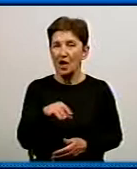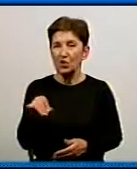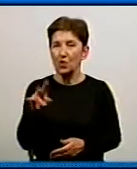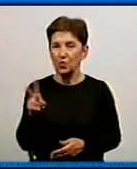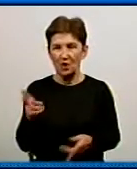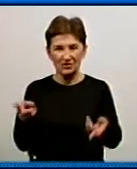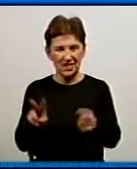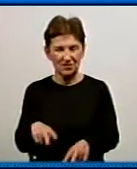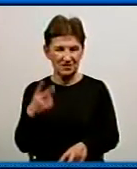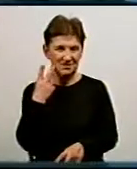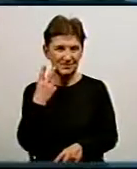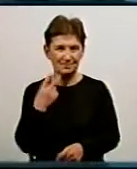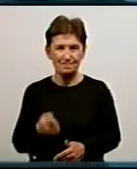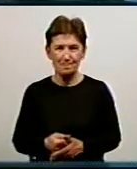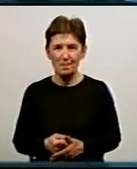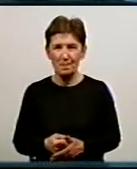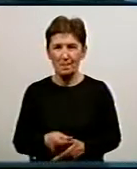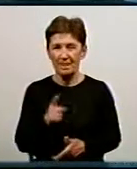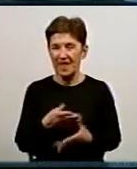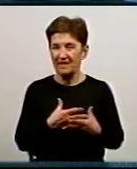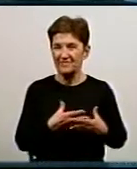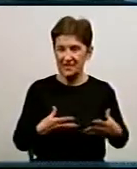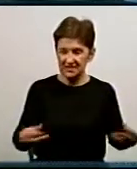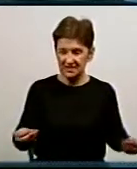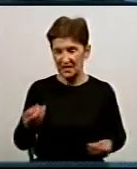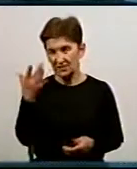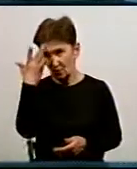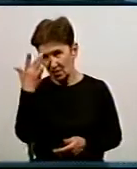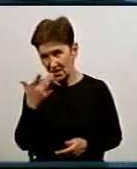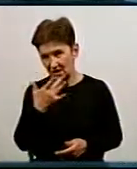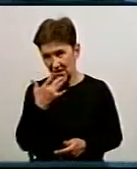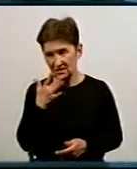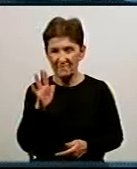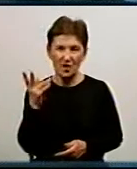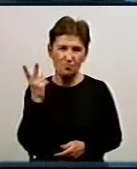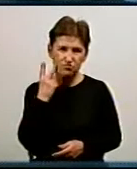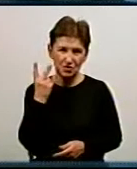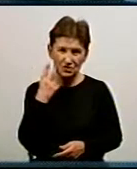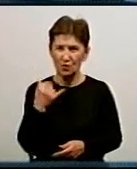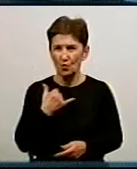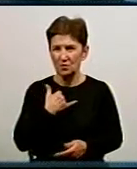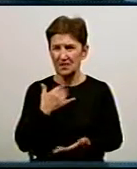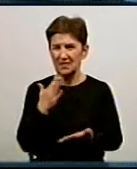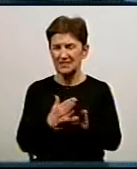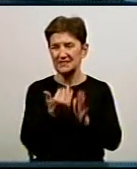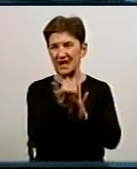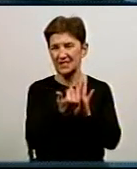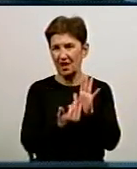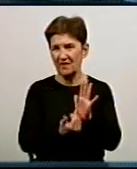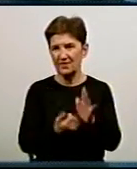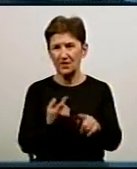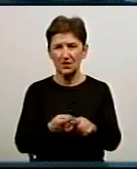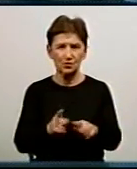Така провода в весняно-літній і осінній період проводиться у нас постійно. В нас зараз складений в графік, який надав